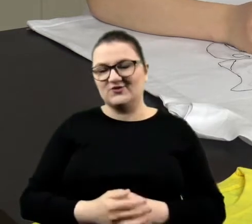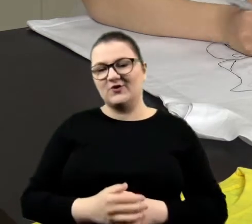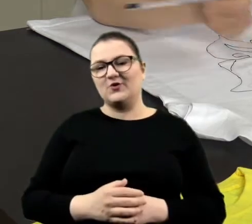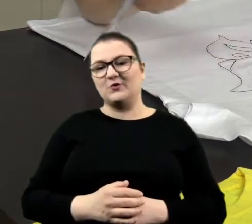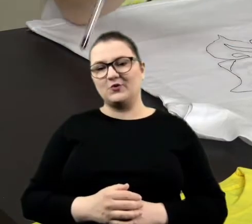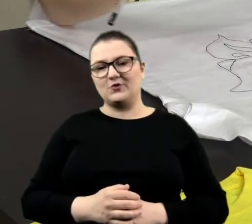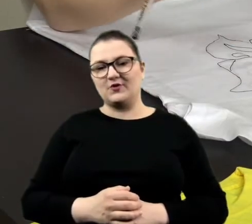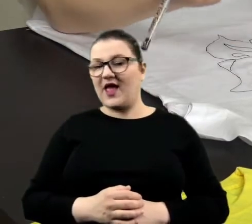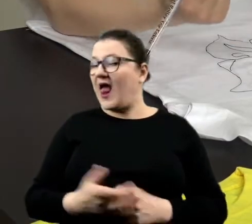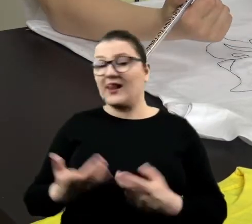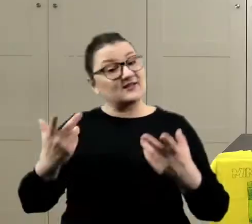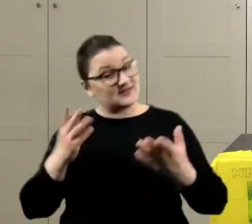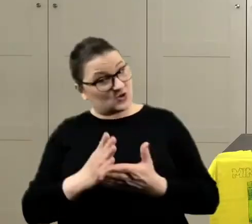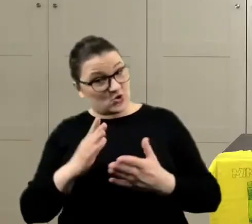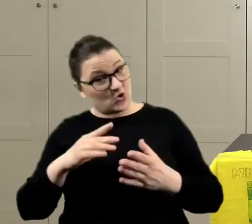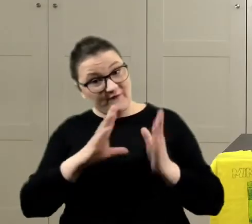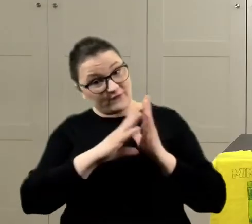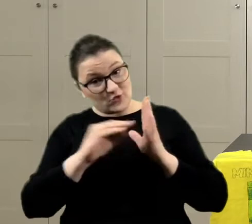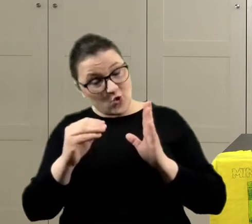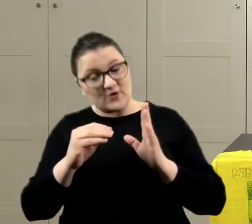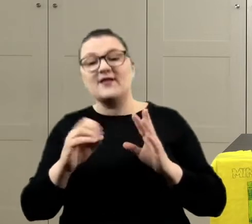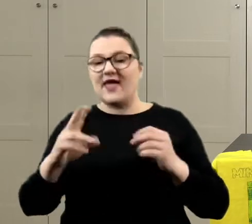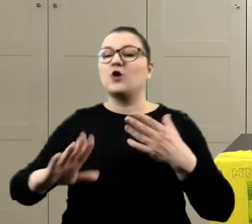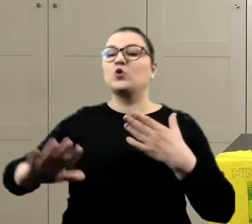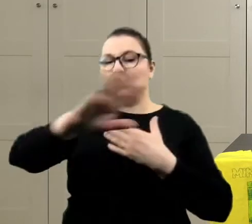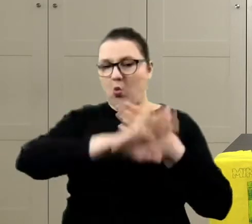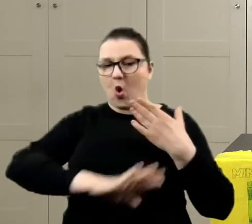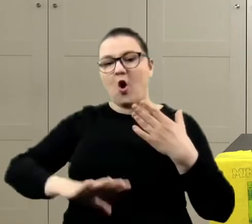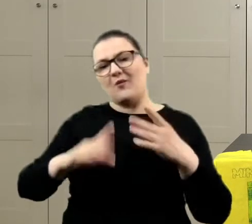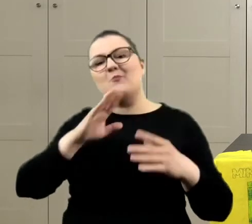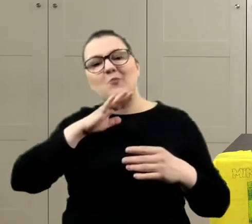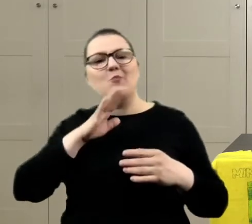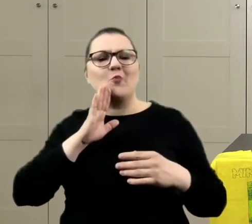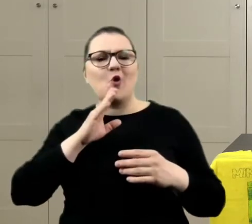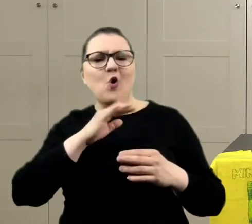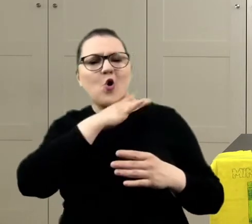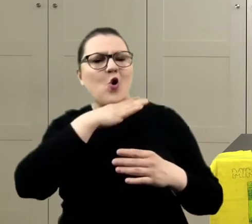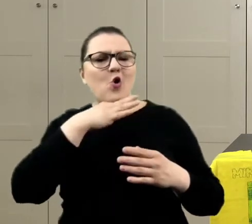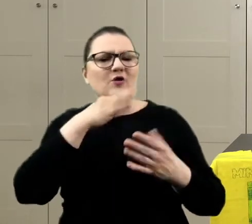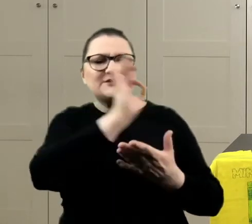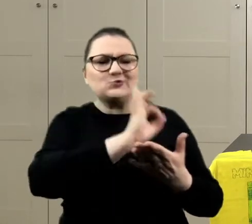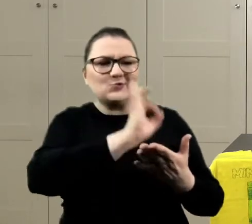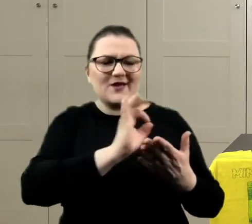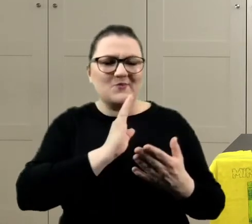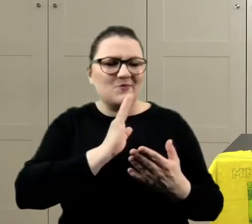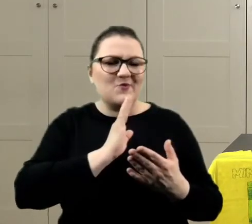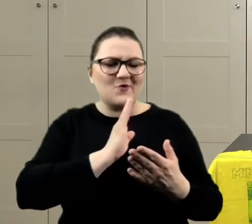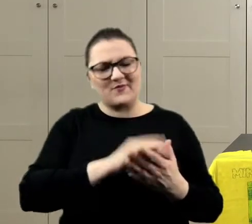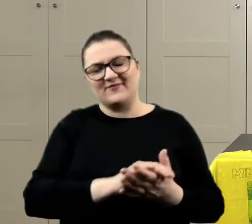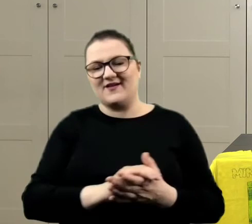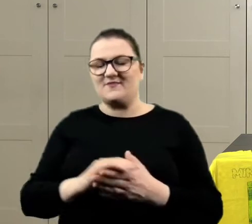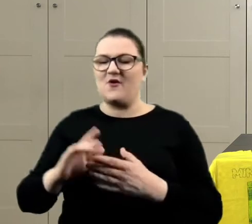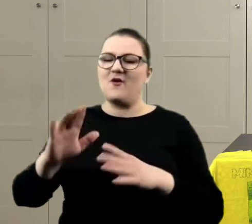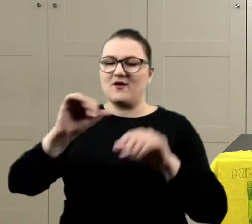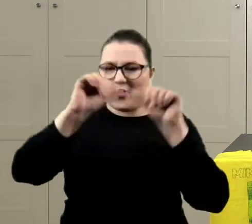obsłuchajcie... tylko wzory. No tak, bo tło też trochę taka kolorowanka będzie, prawda? Mhm. No, bo mamy kontur i w to będziemy